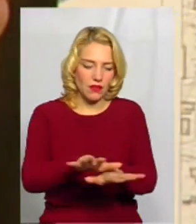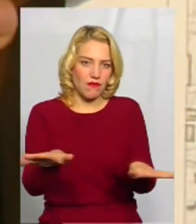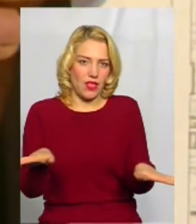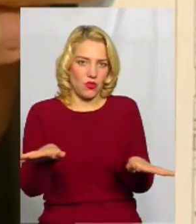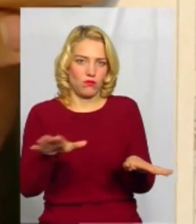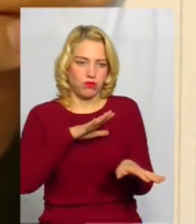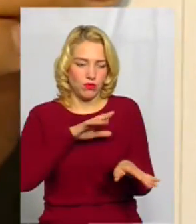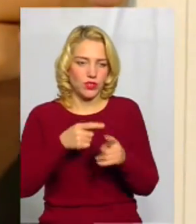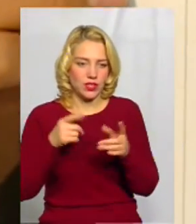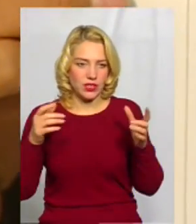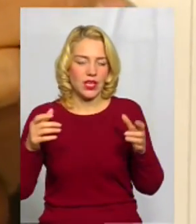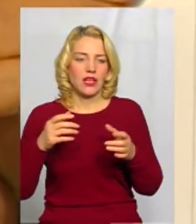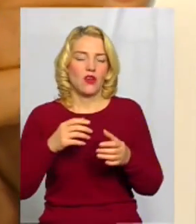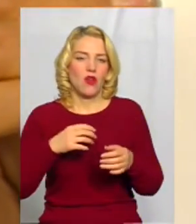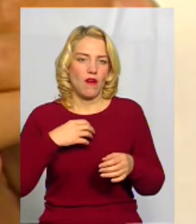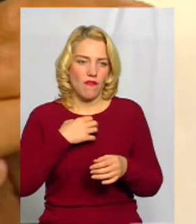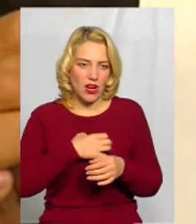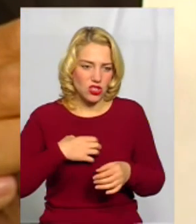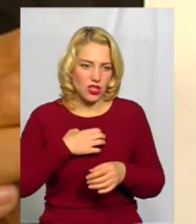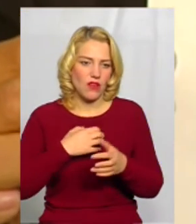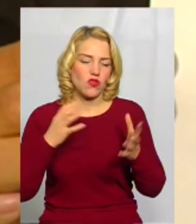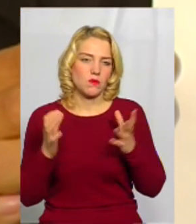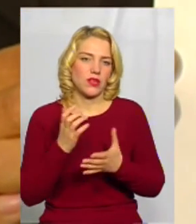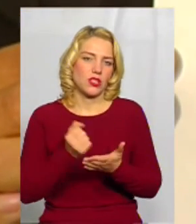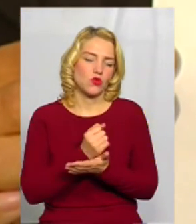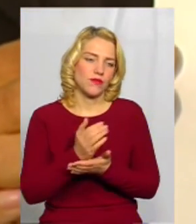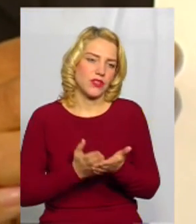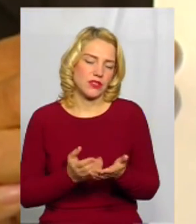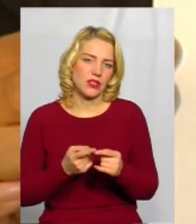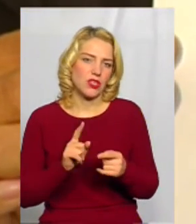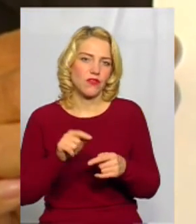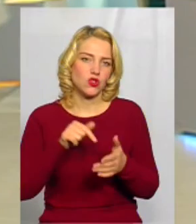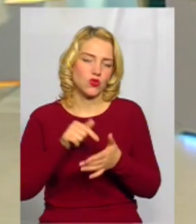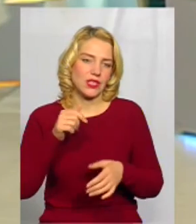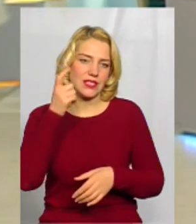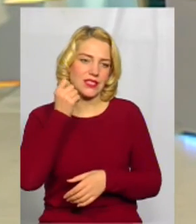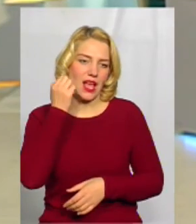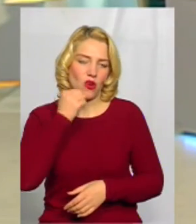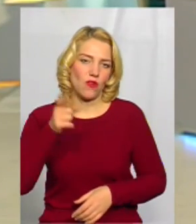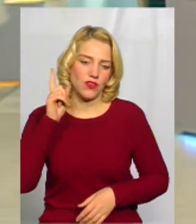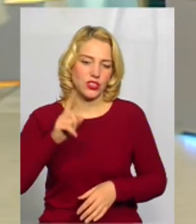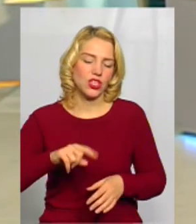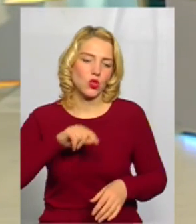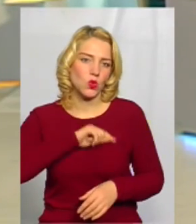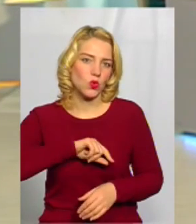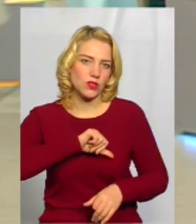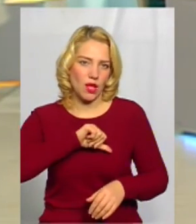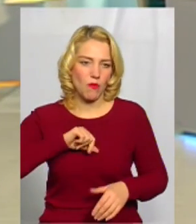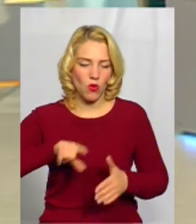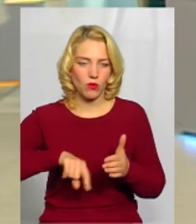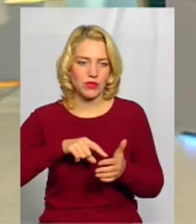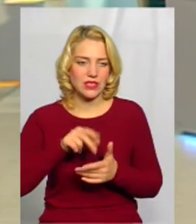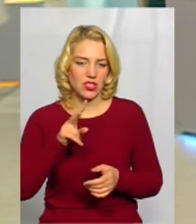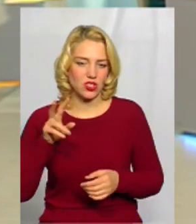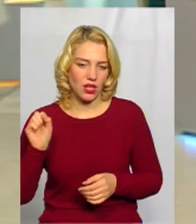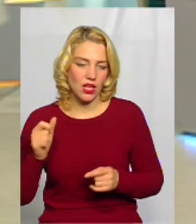важливо зберегти цю інфраструктуру, яка дійсно дасть можливість відчути ось старовинний дух самого містечка, побачити, як воно